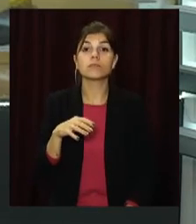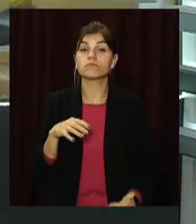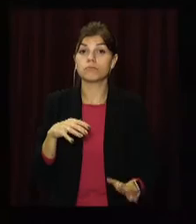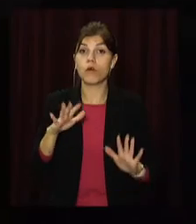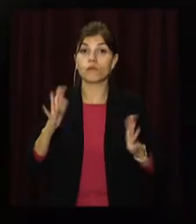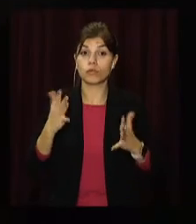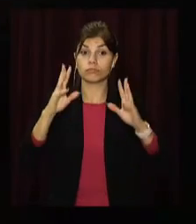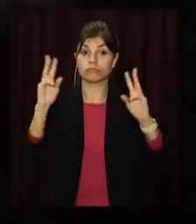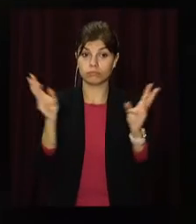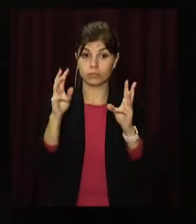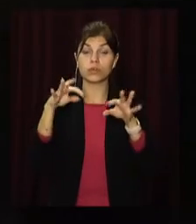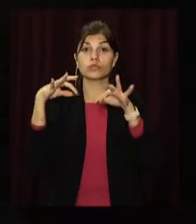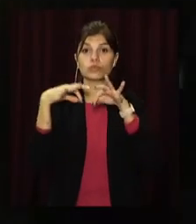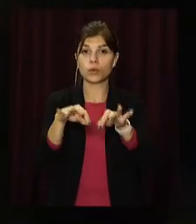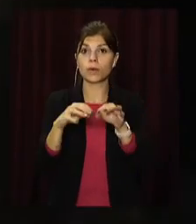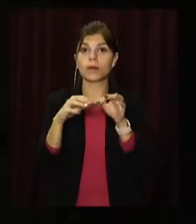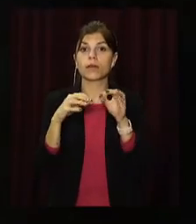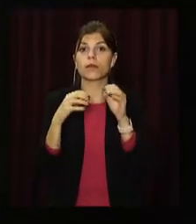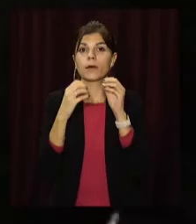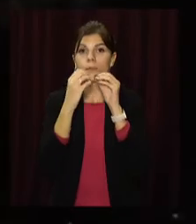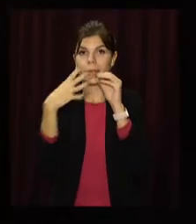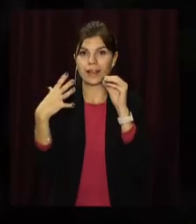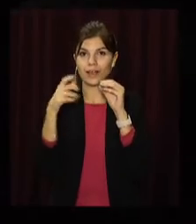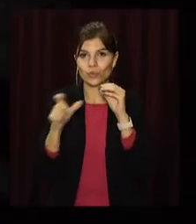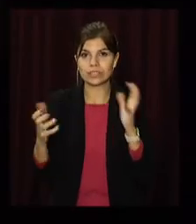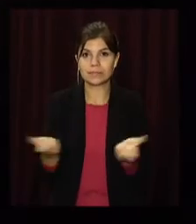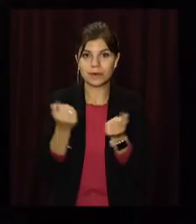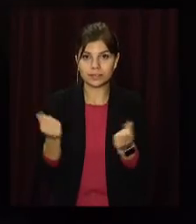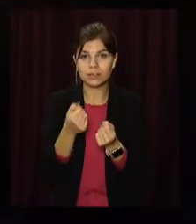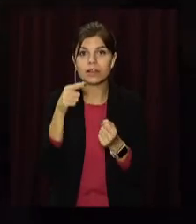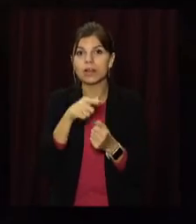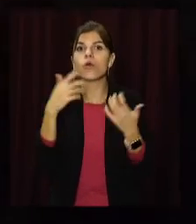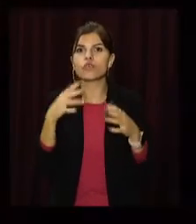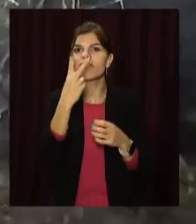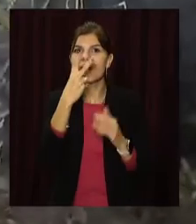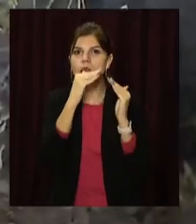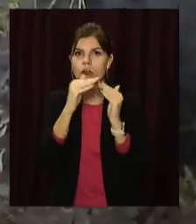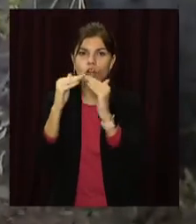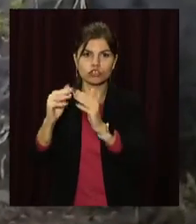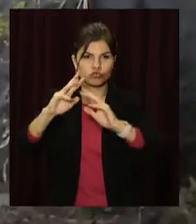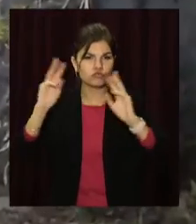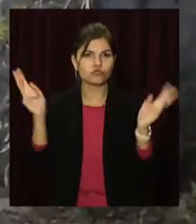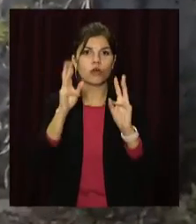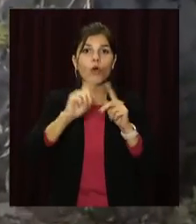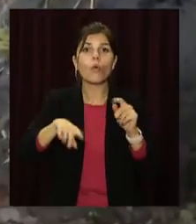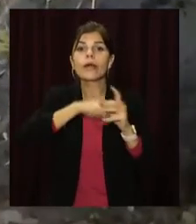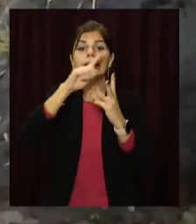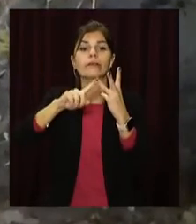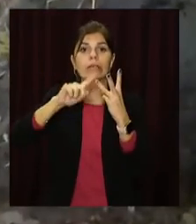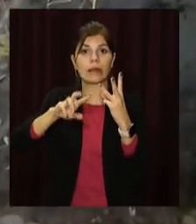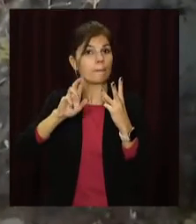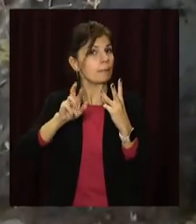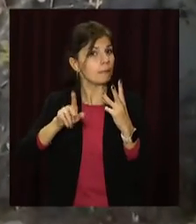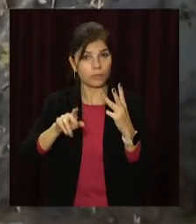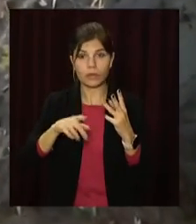Прожогом на місце виїхали 15 вогнеборців. На той час палали вже два гаражі і вогонь підбирався до третього. Полум'я